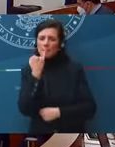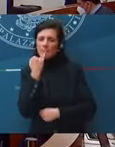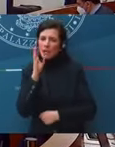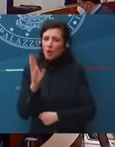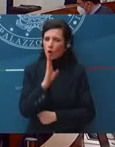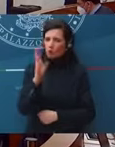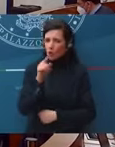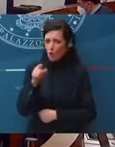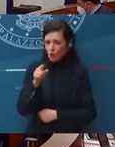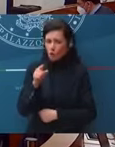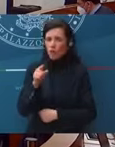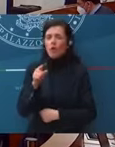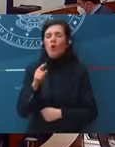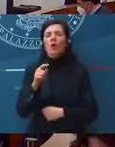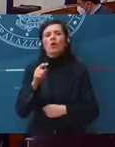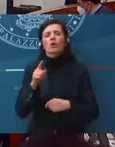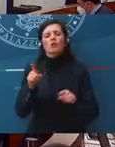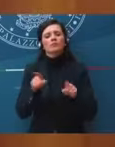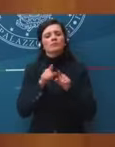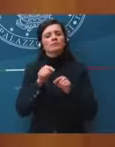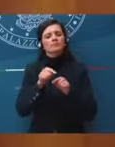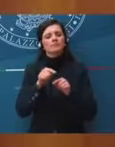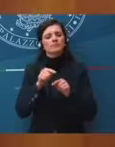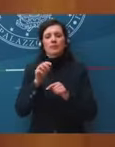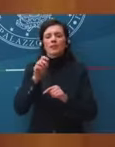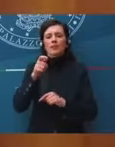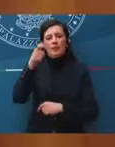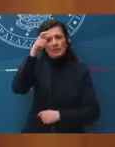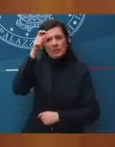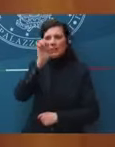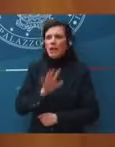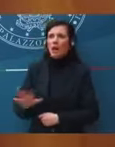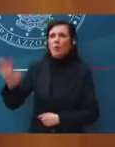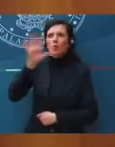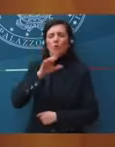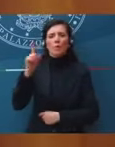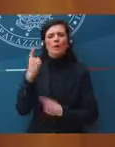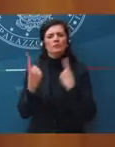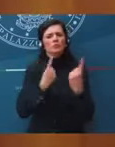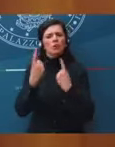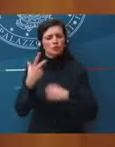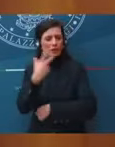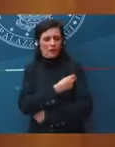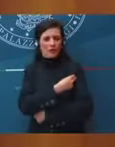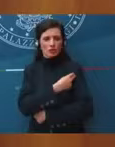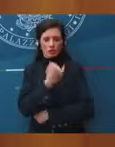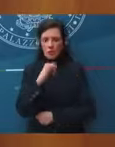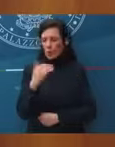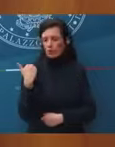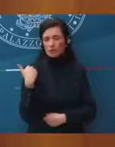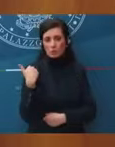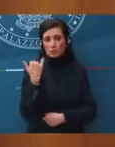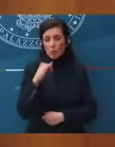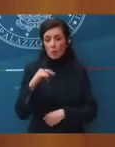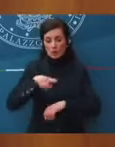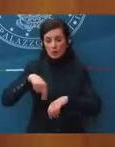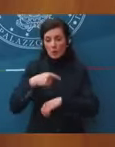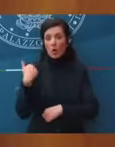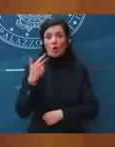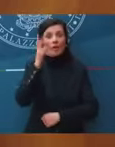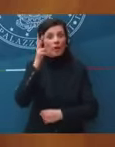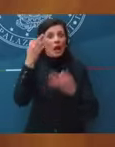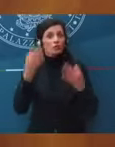sotto gli occhi di tutti il procedere disallineato dei Paesi europei sulla questione vaccinale anche negli ultimi giorni, anche nelle ultime ore la Francia,